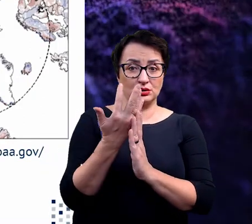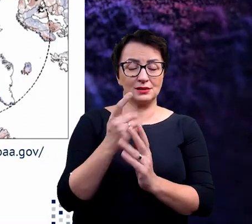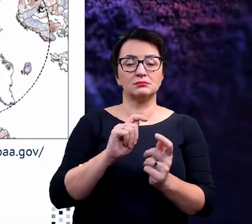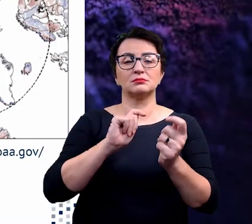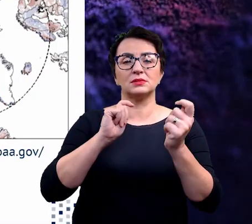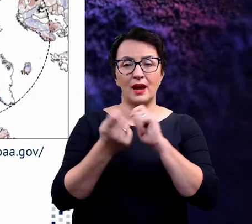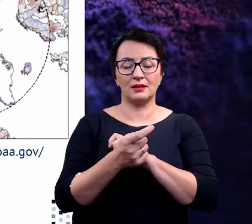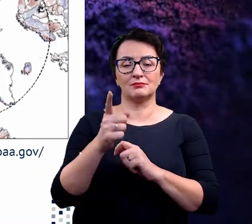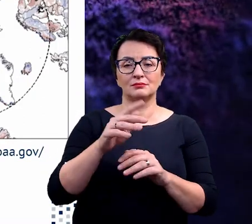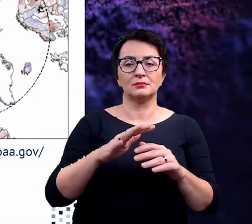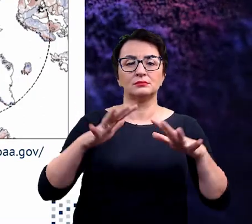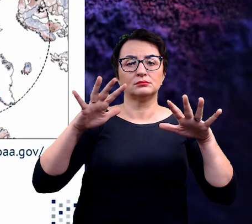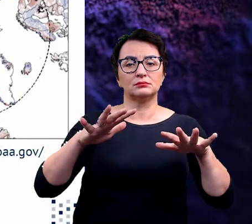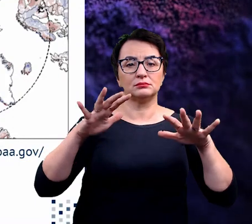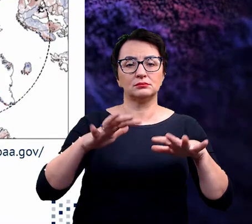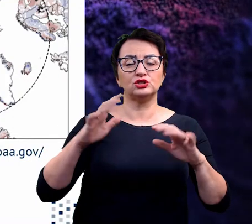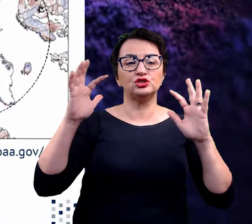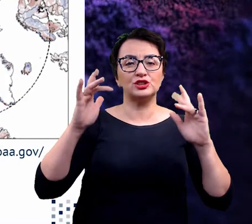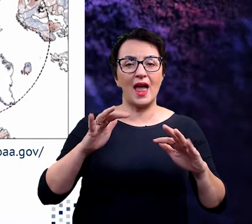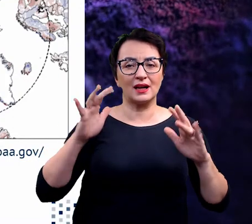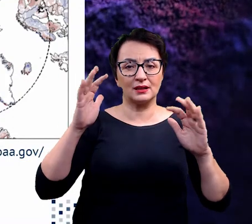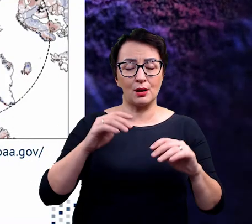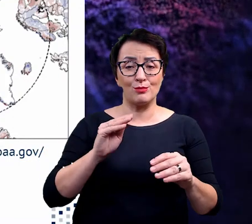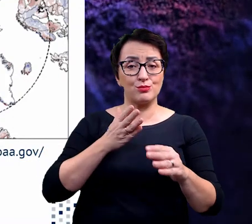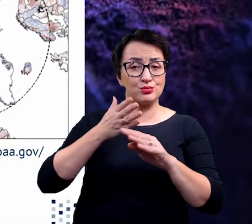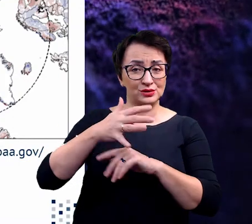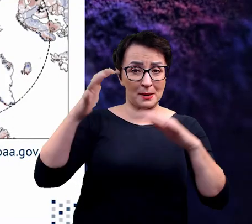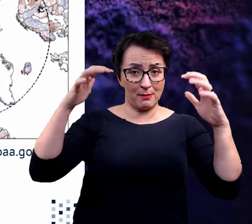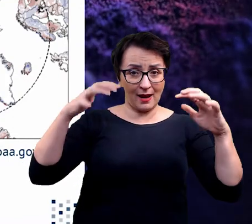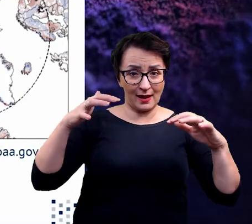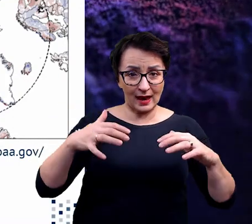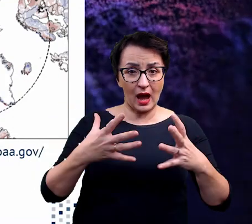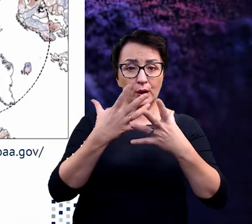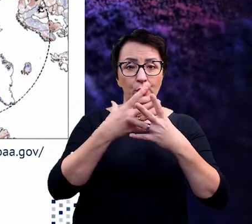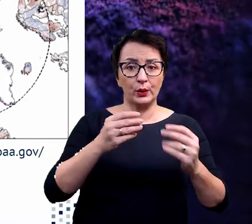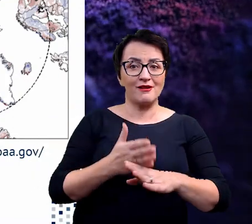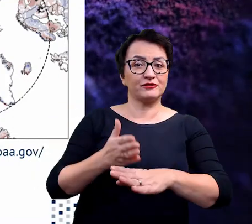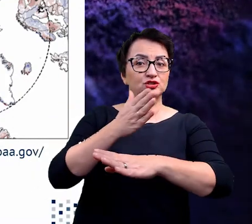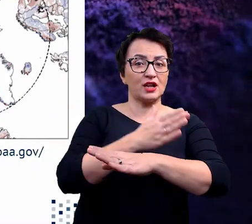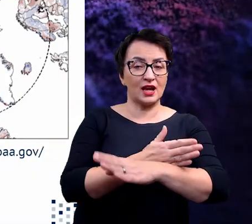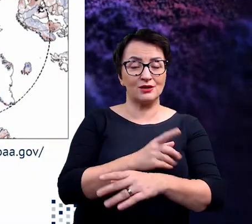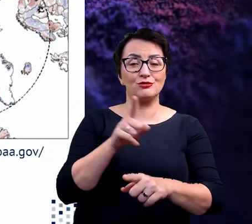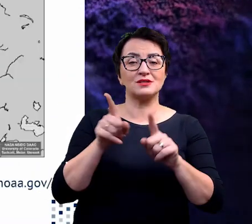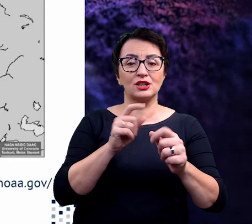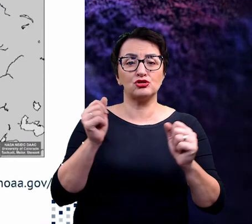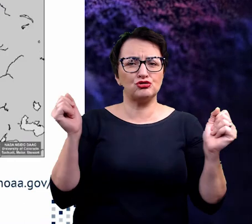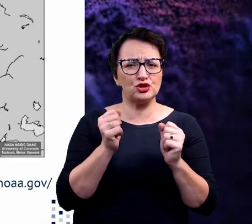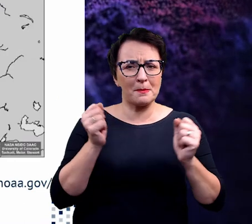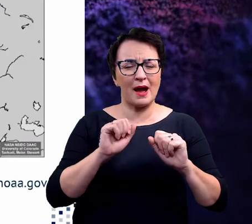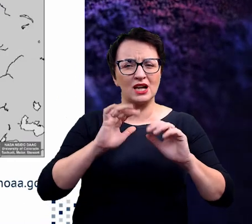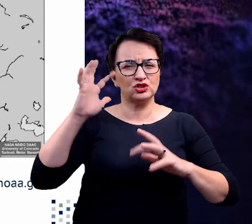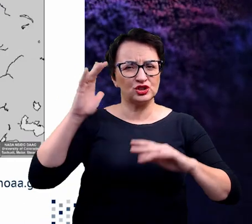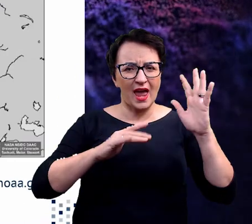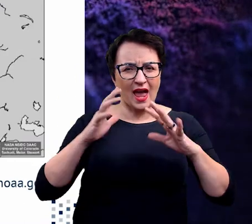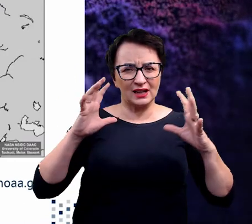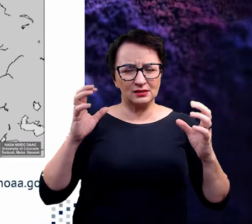pokrywy śnieżnej. Śnieg spada później i topnie je wcześniej. Czyli mamy coraz krótsze okresy takiej zimy śnieżnej powiedzmy. Zasiek